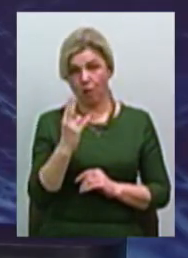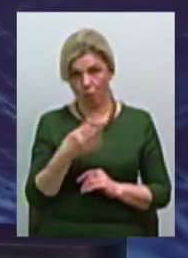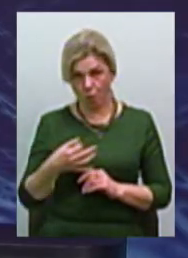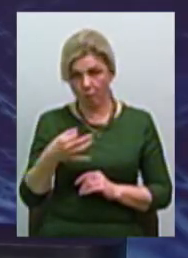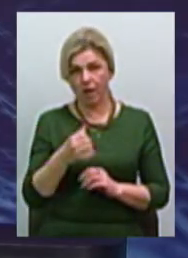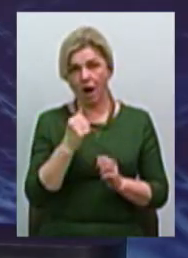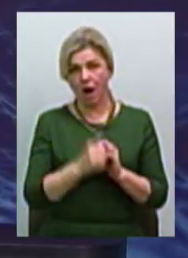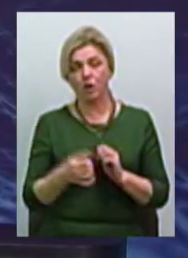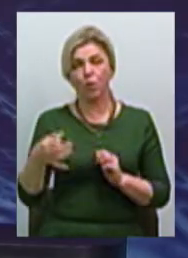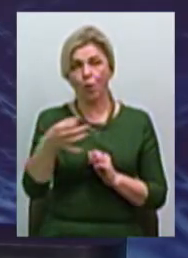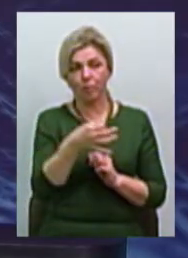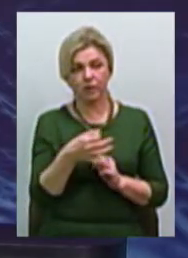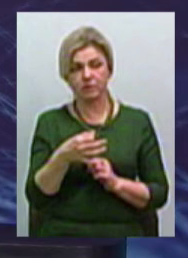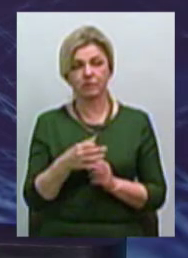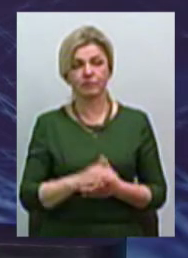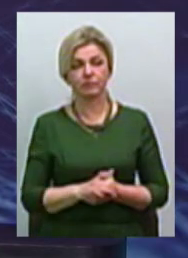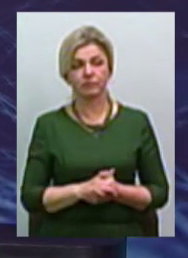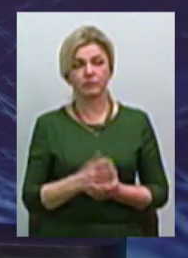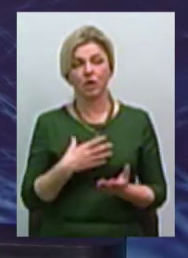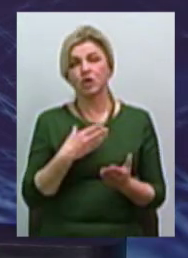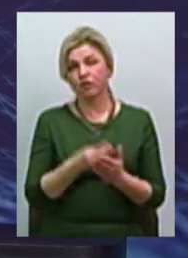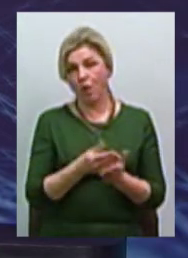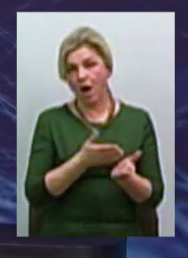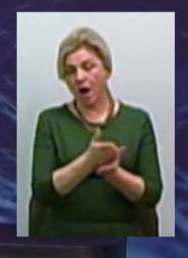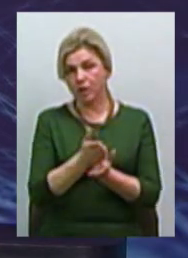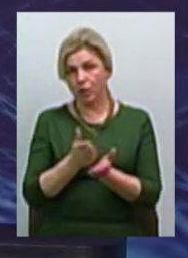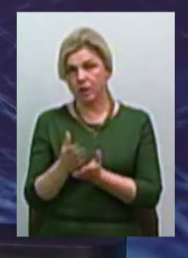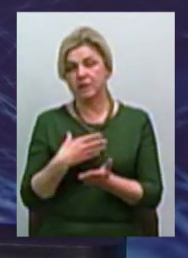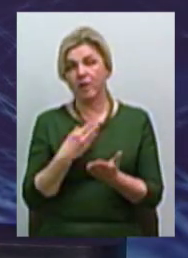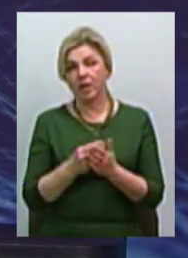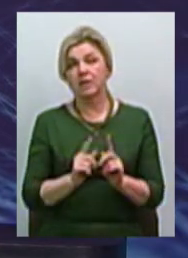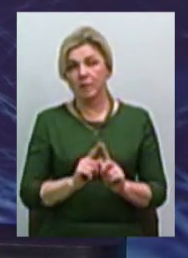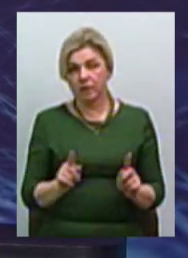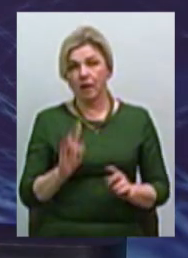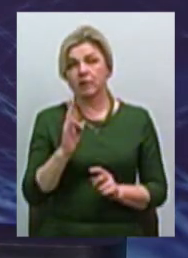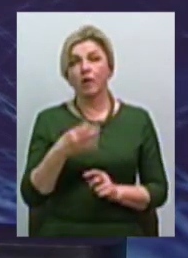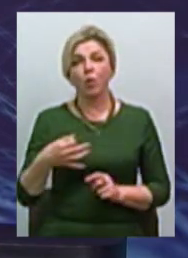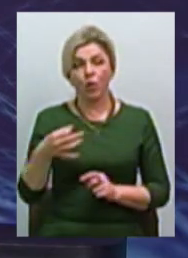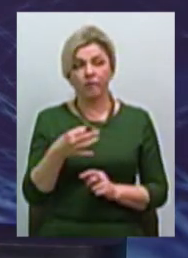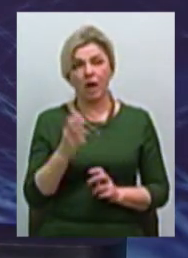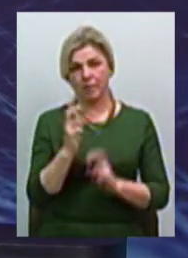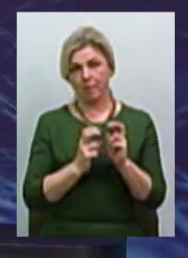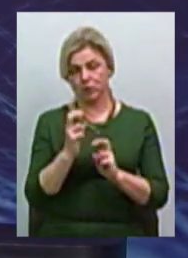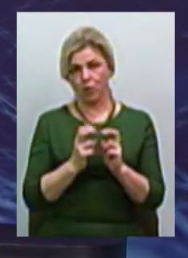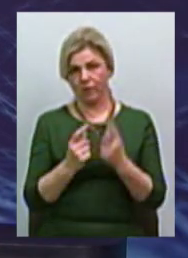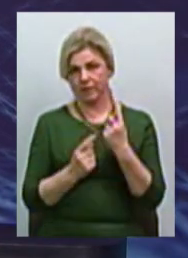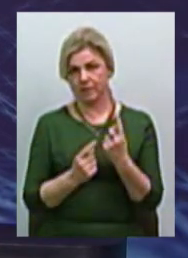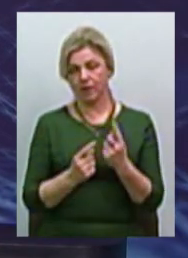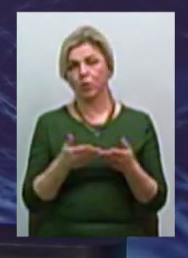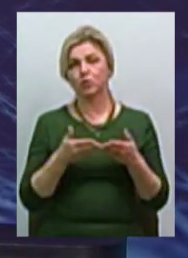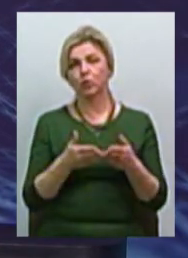кожна область, вона своя галузь, своя специфіка. Миколаївська область – промисловість. Це промисловість,